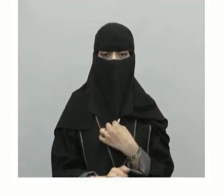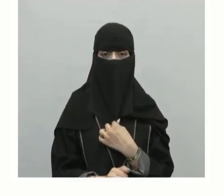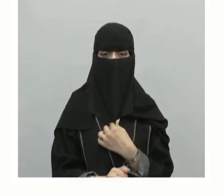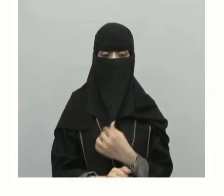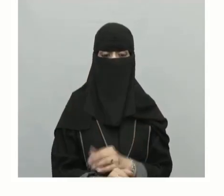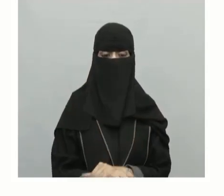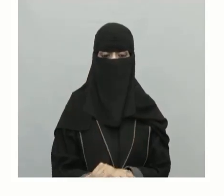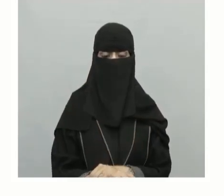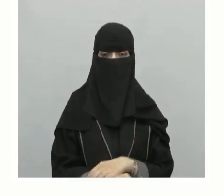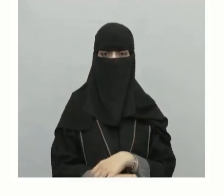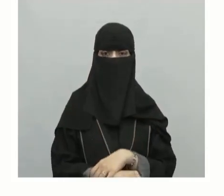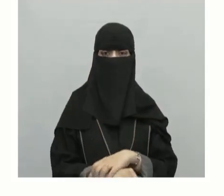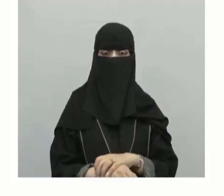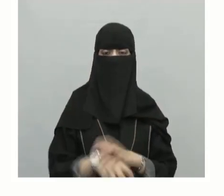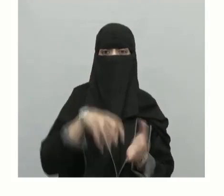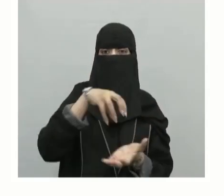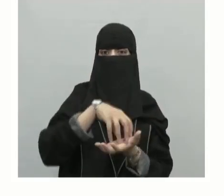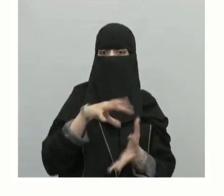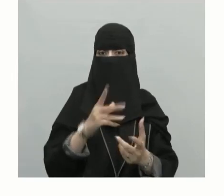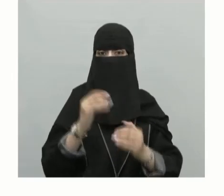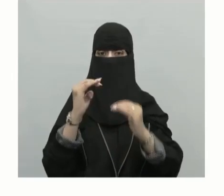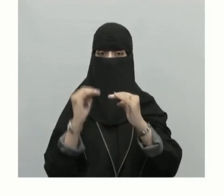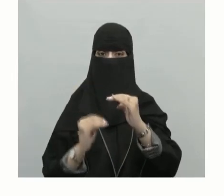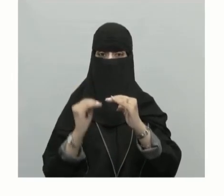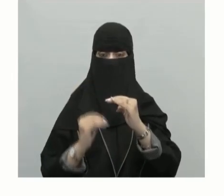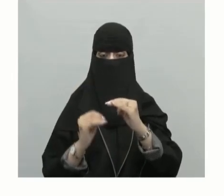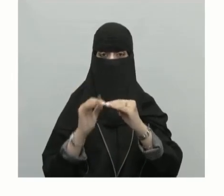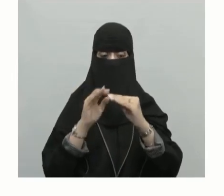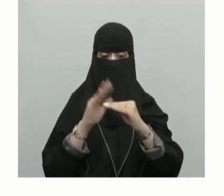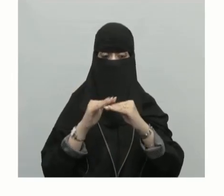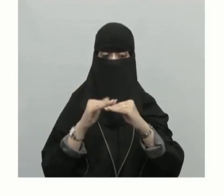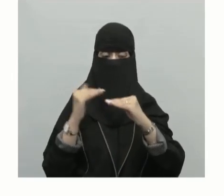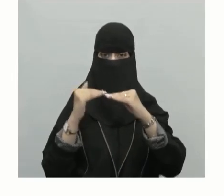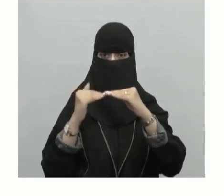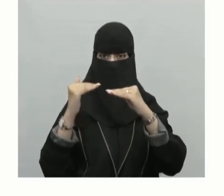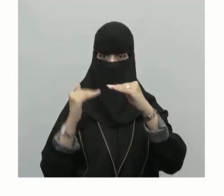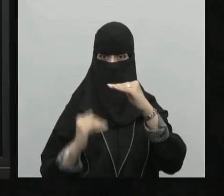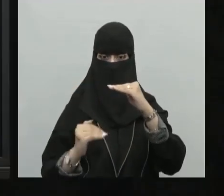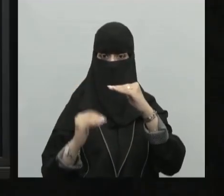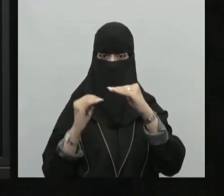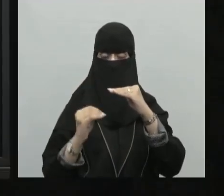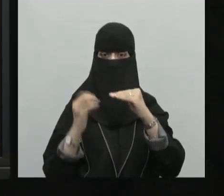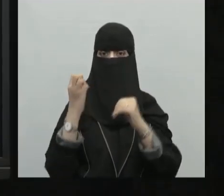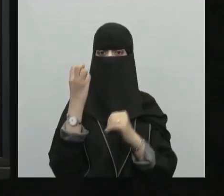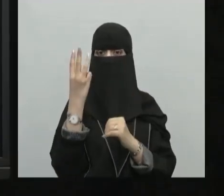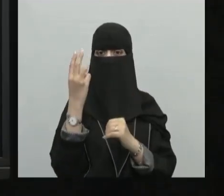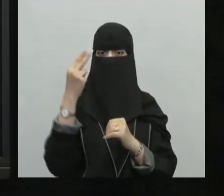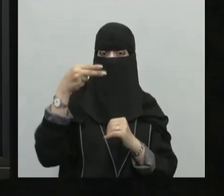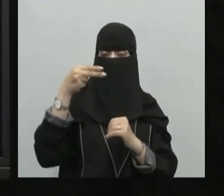باتجاه الجنوب وهذا مدار السرطان باتجاه الشمال إذن إذا اتجهنا جنوباً بدرجة 23